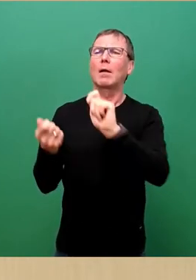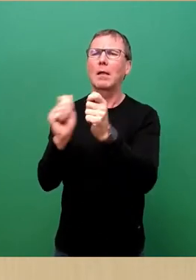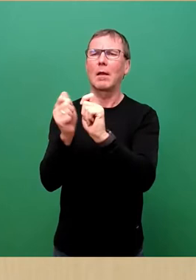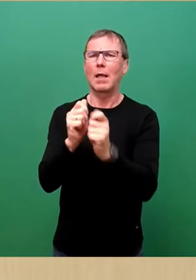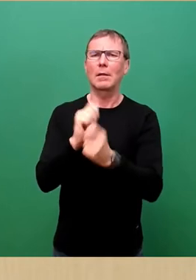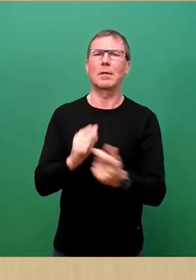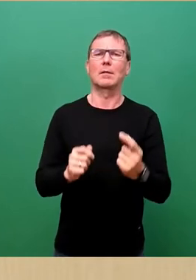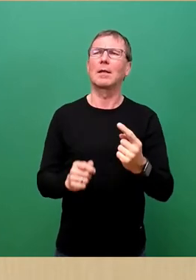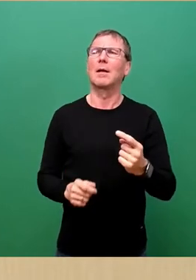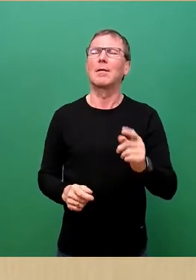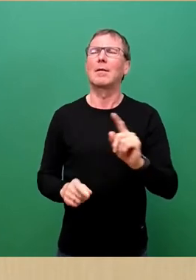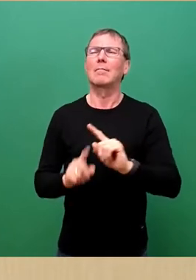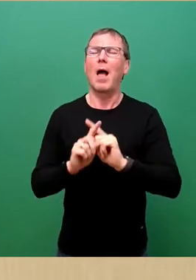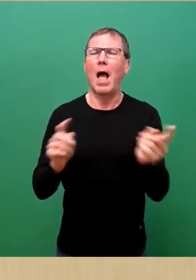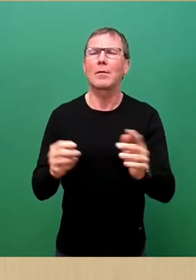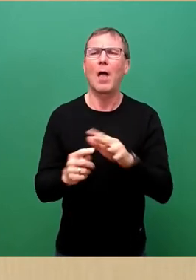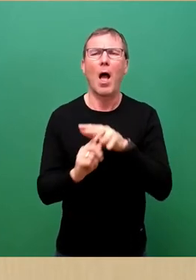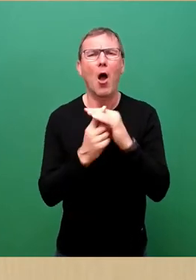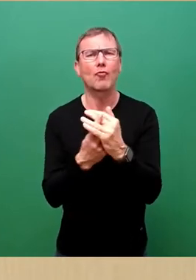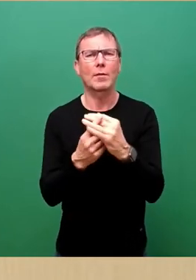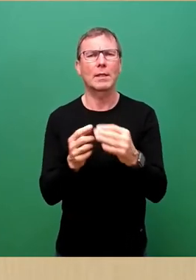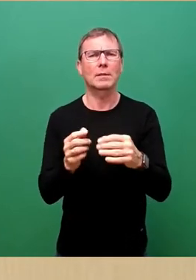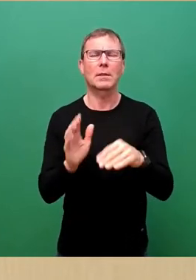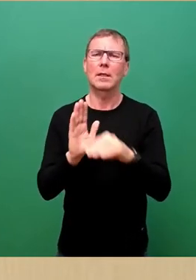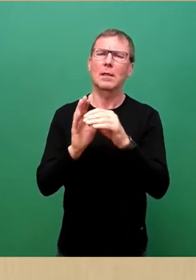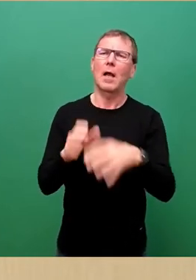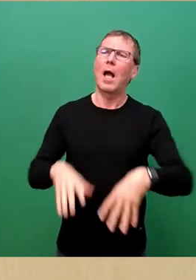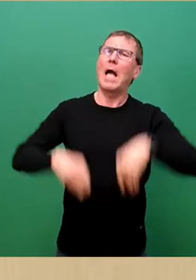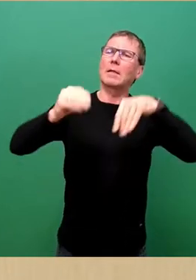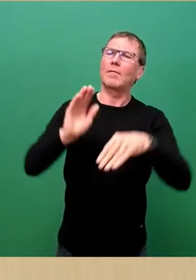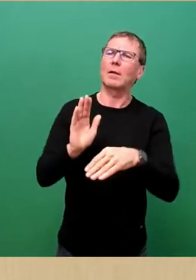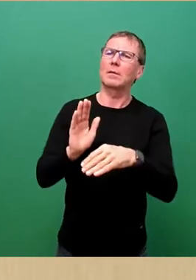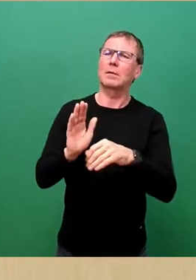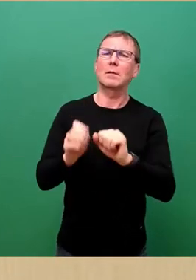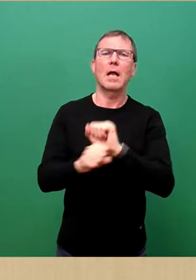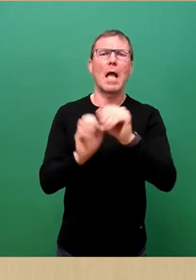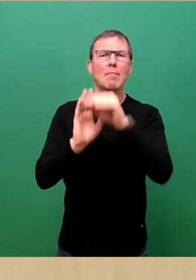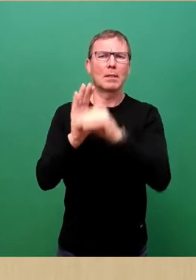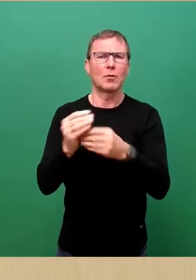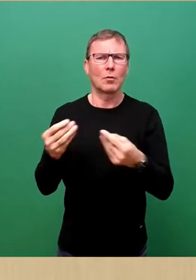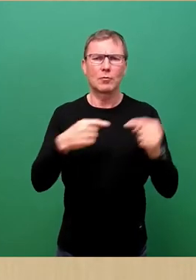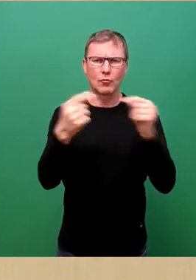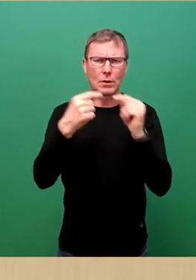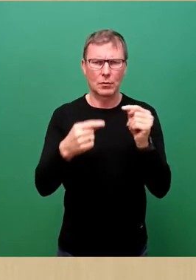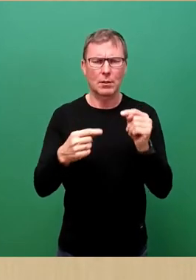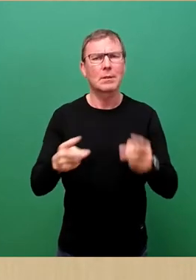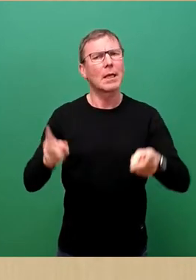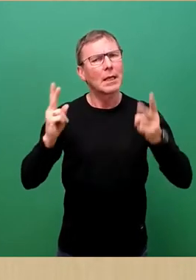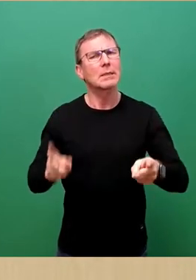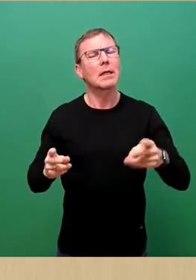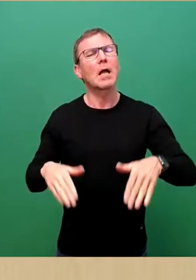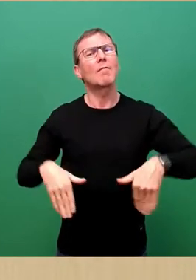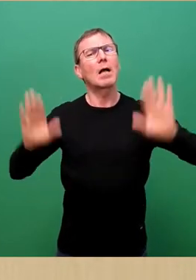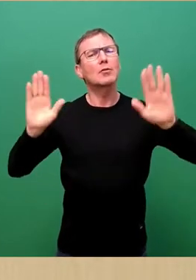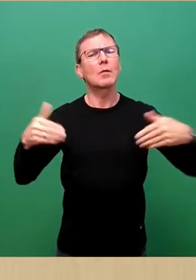völlig anderen Kontext entstandene Petition zu unterhalte. Das Recht auf Asyl aus dem Grundgesetz gilt